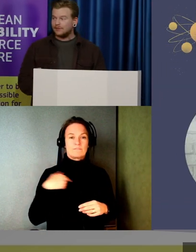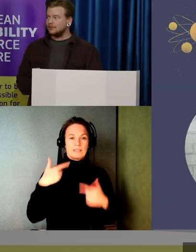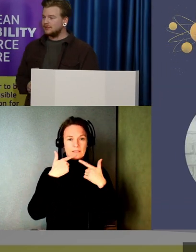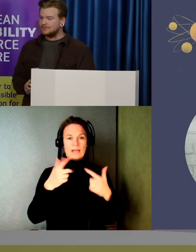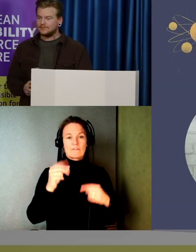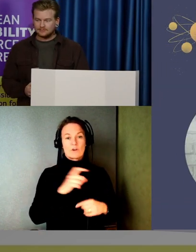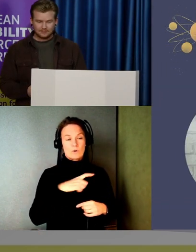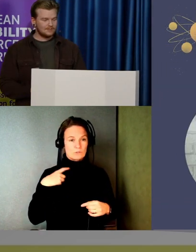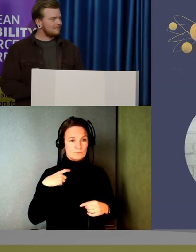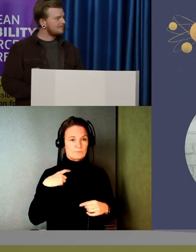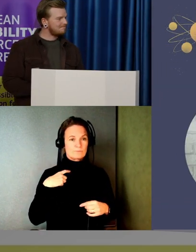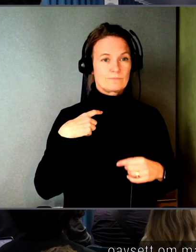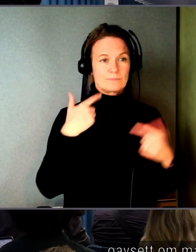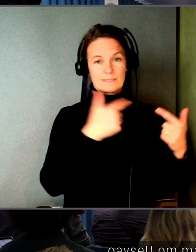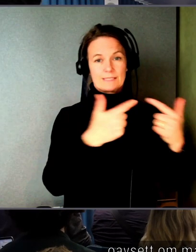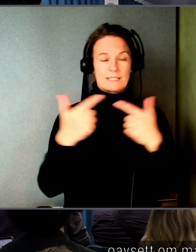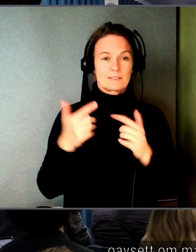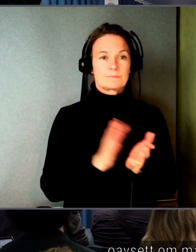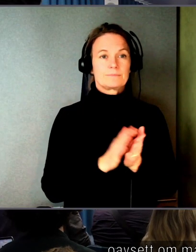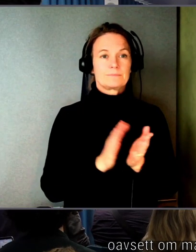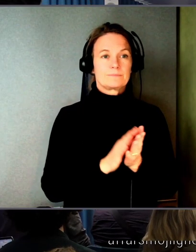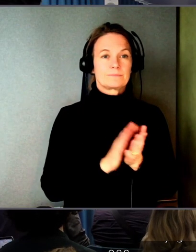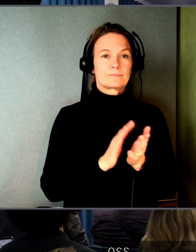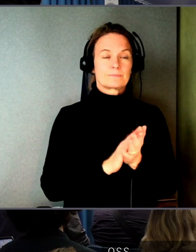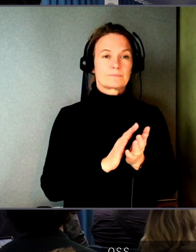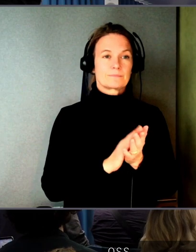tacka så mycket för oss. mycket.